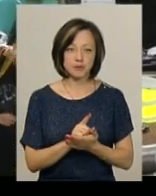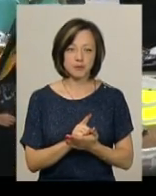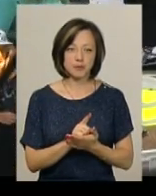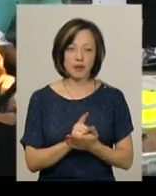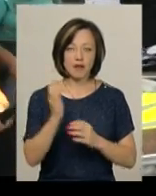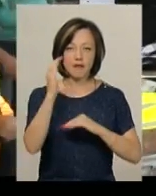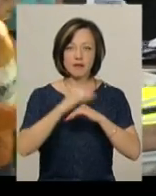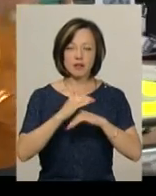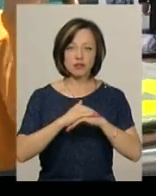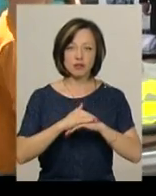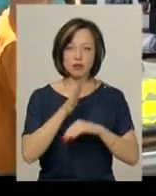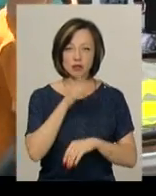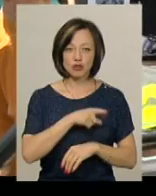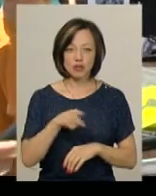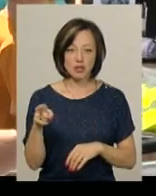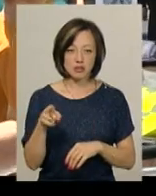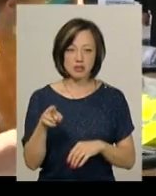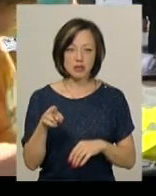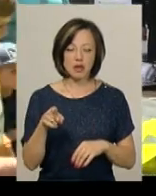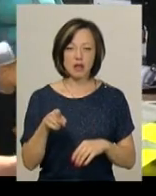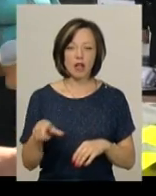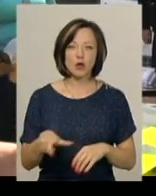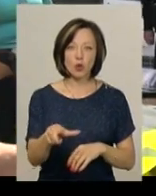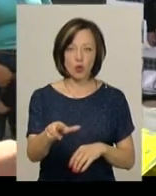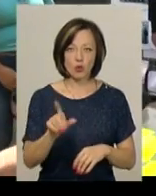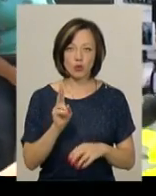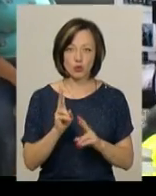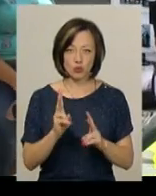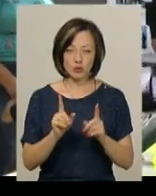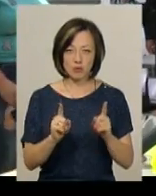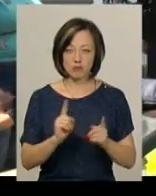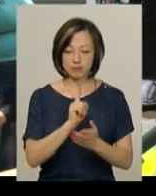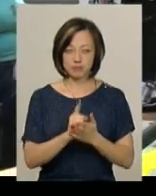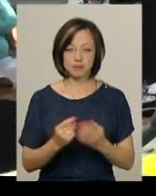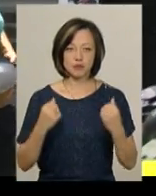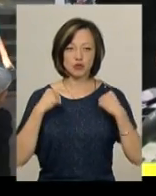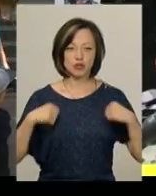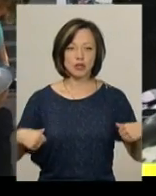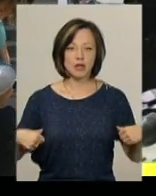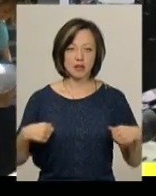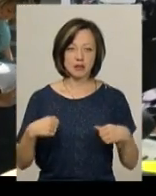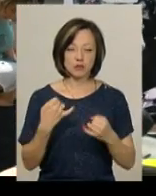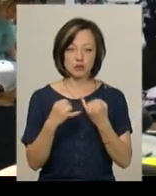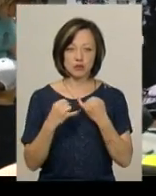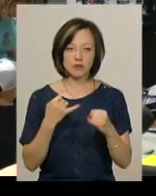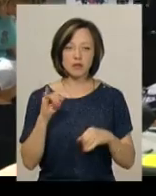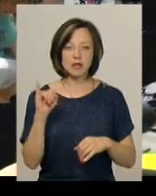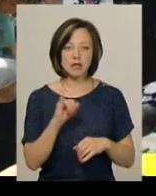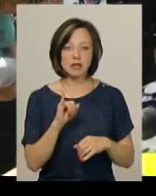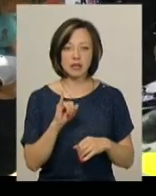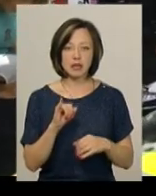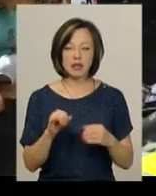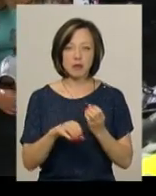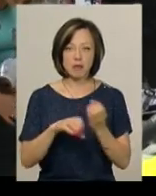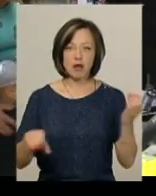Вечірний час, або якщо при цьому перебуває на дорозі, на прізній частині, вов'язково повинна бути жилетка. І ПР, палка